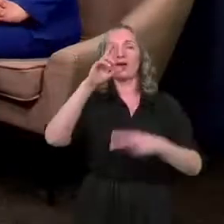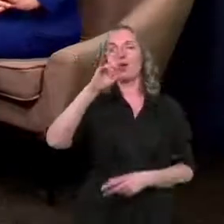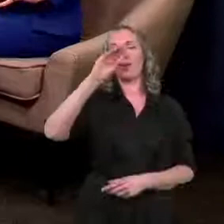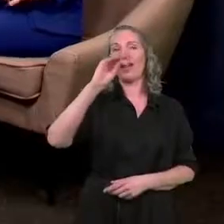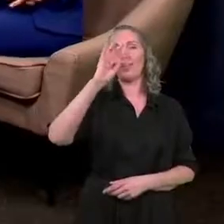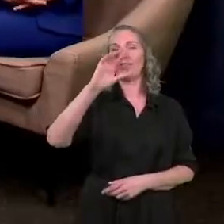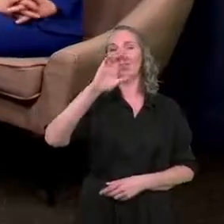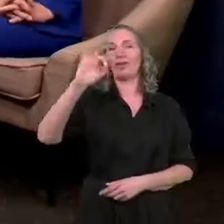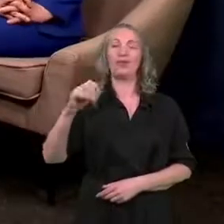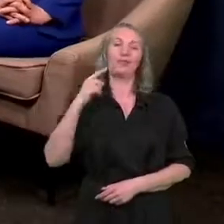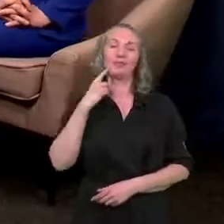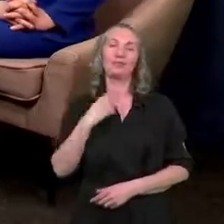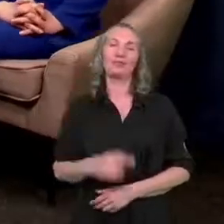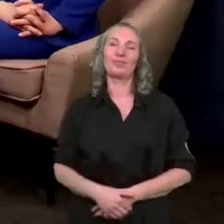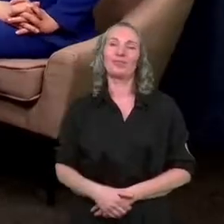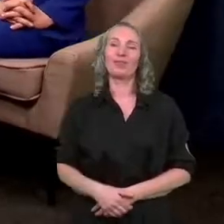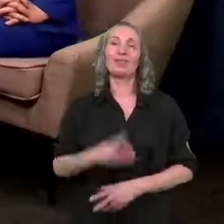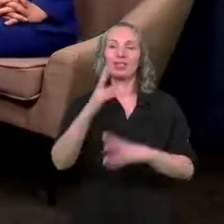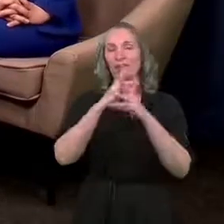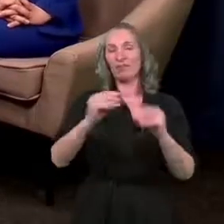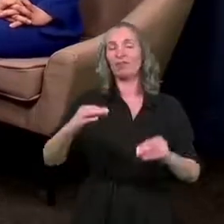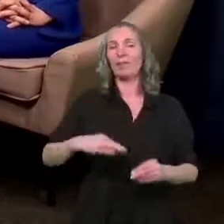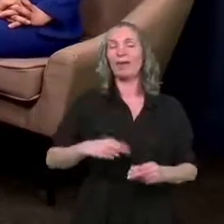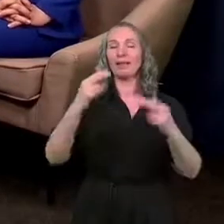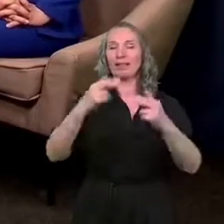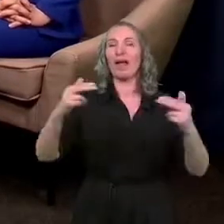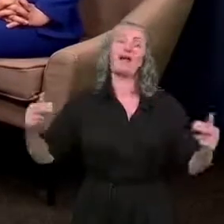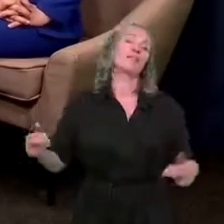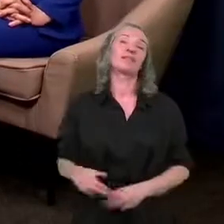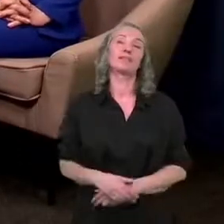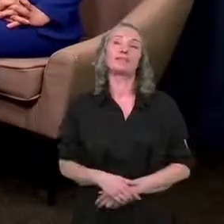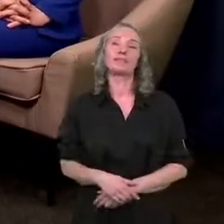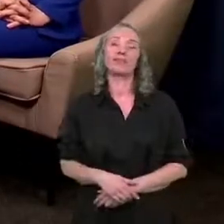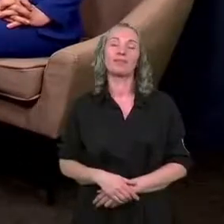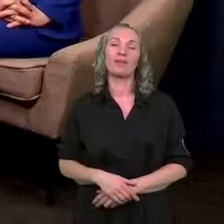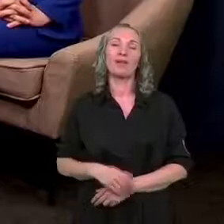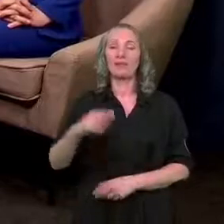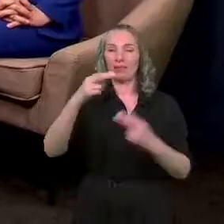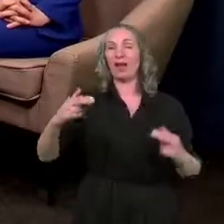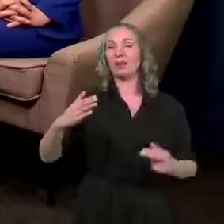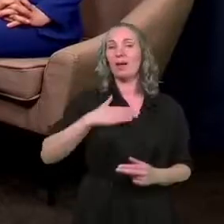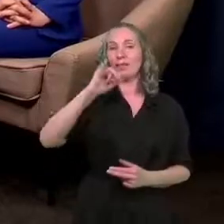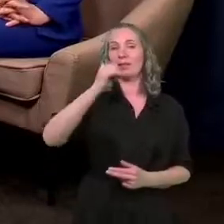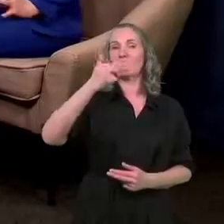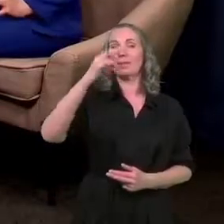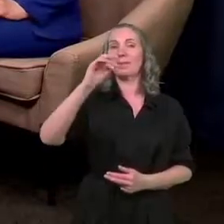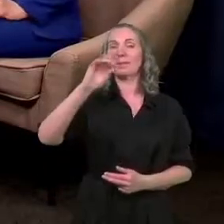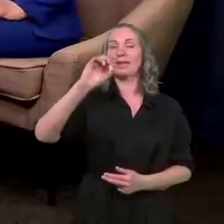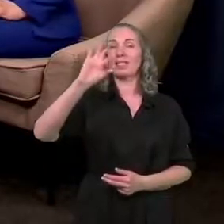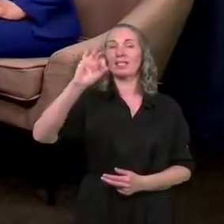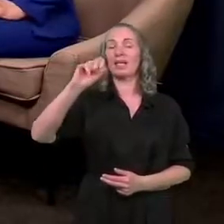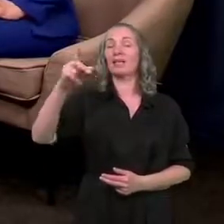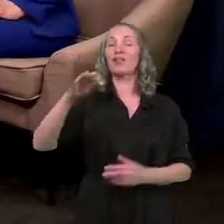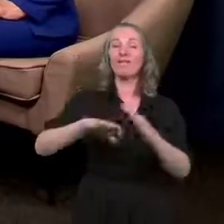jeśli chodzi szanowni Państwo, o teatr. No to oczywiście mamy teatr impresaryjny ze znakomitą